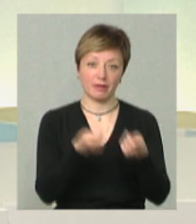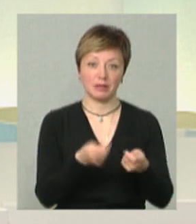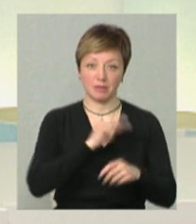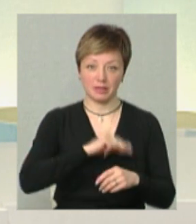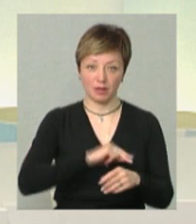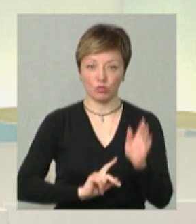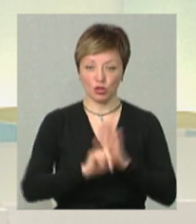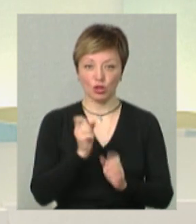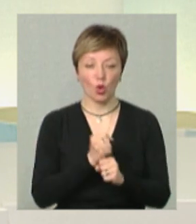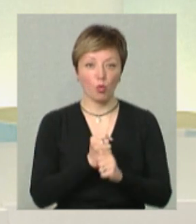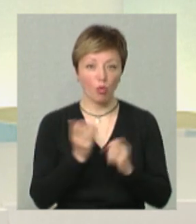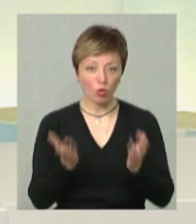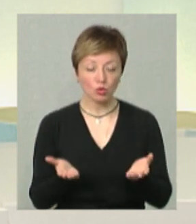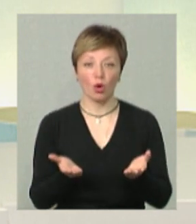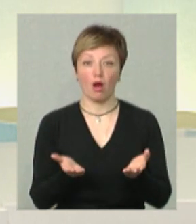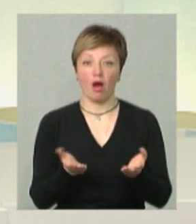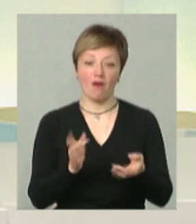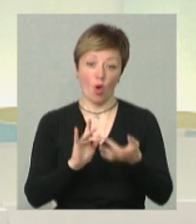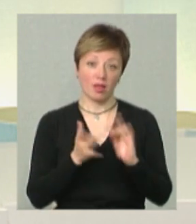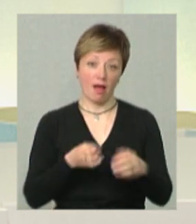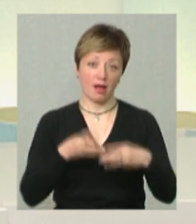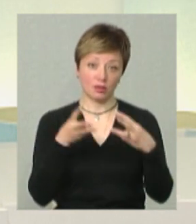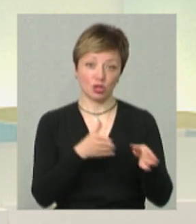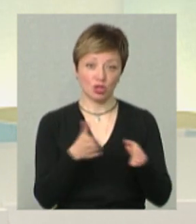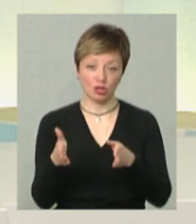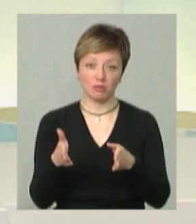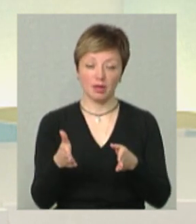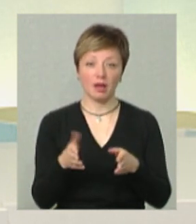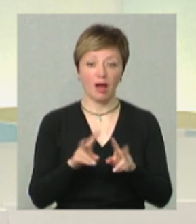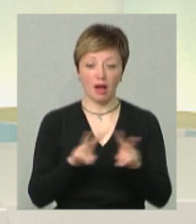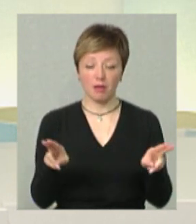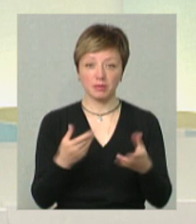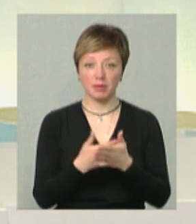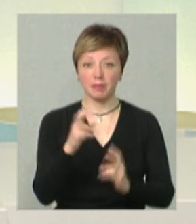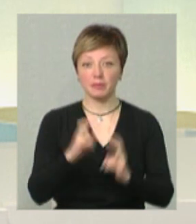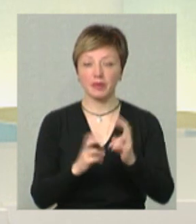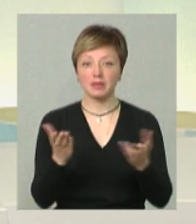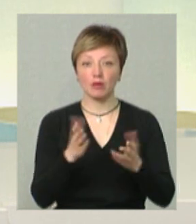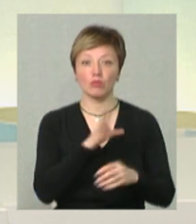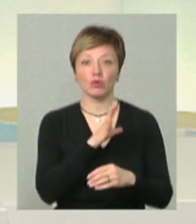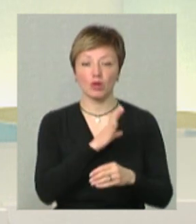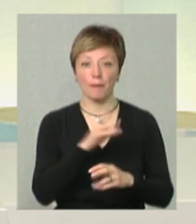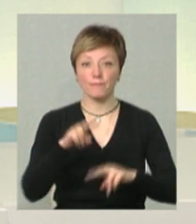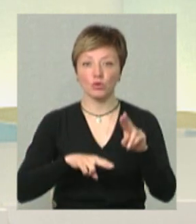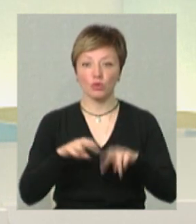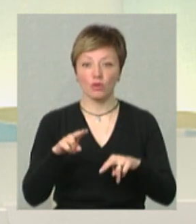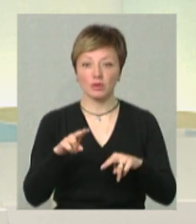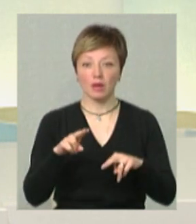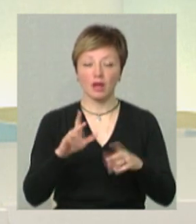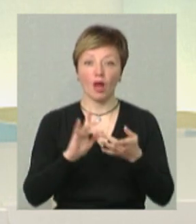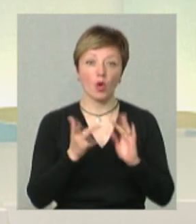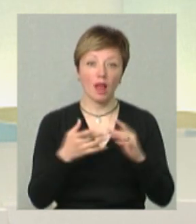персонал і розпочати роботу в онлайн-режимі. Те саме стосується підприємств, які були побудовані на онлайн